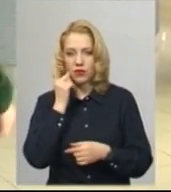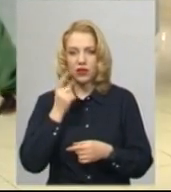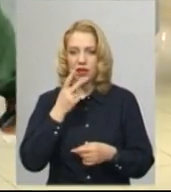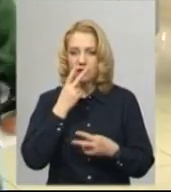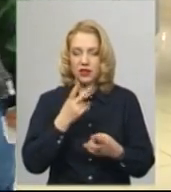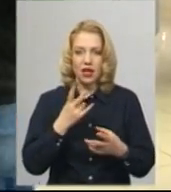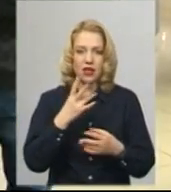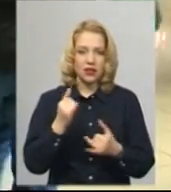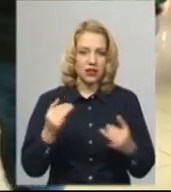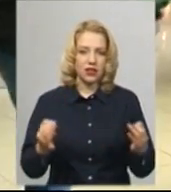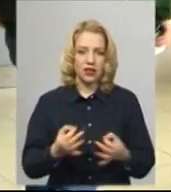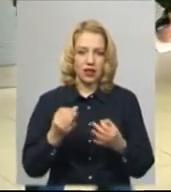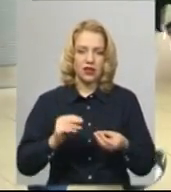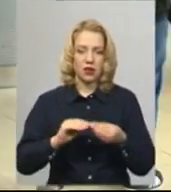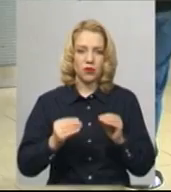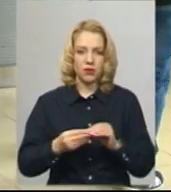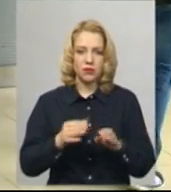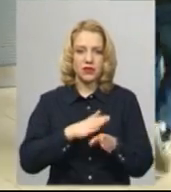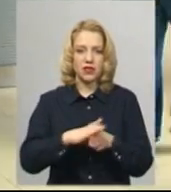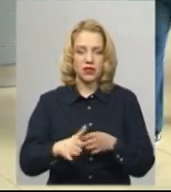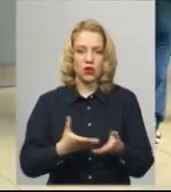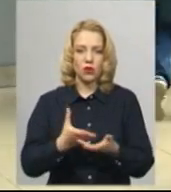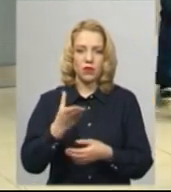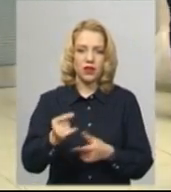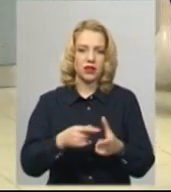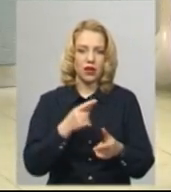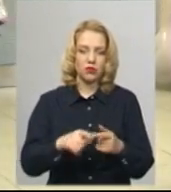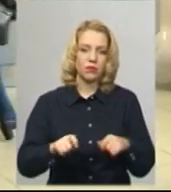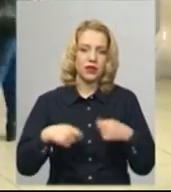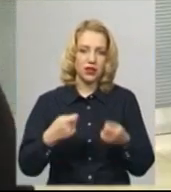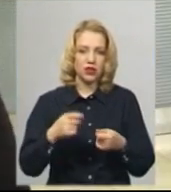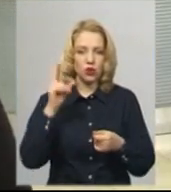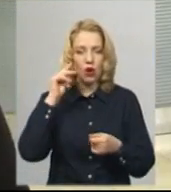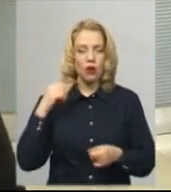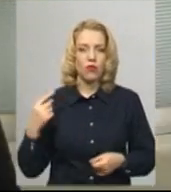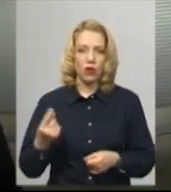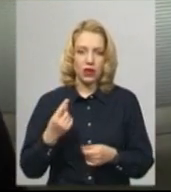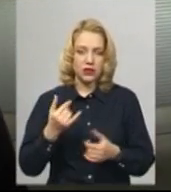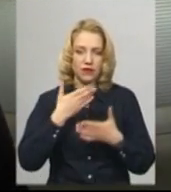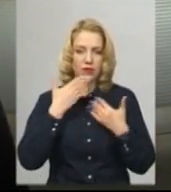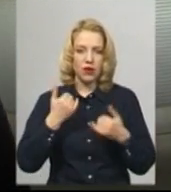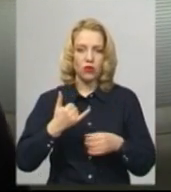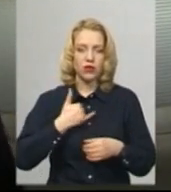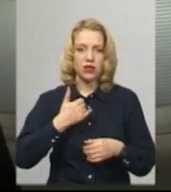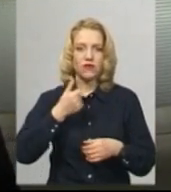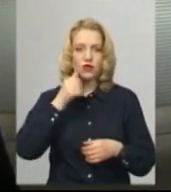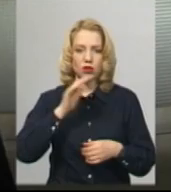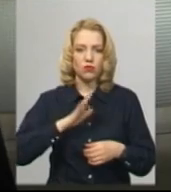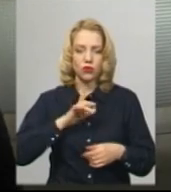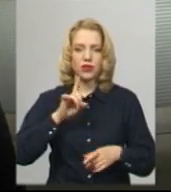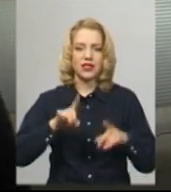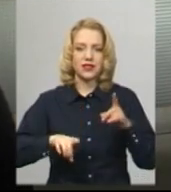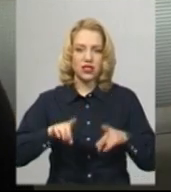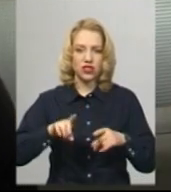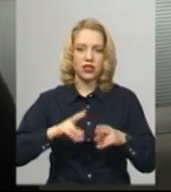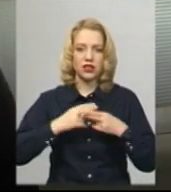жодних проблем із здійсненням оплати або передачою показів немає. Учора у нас були незначні технічні